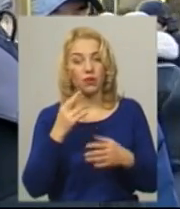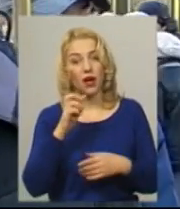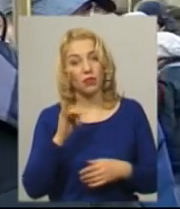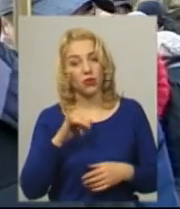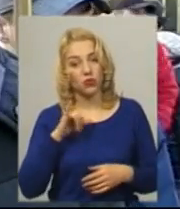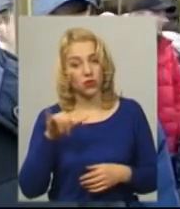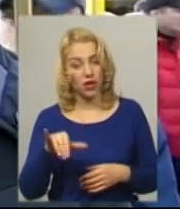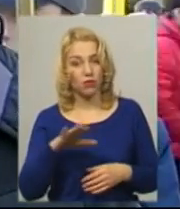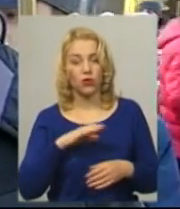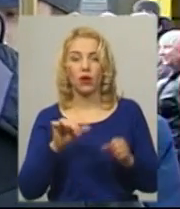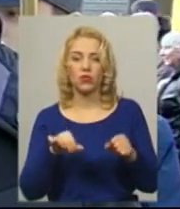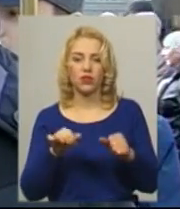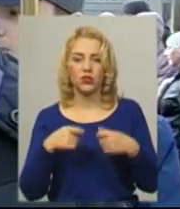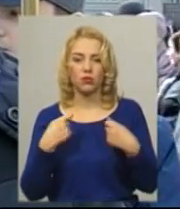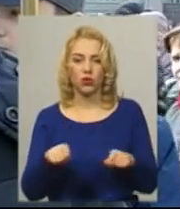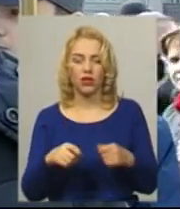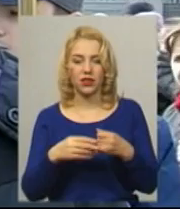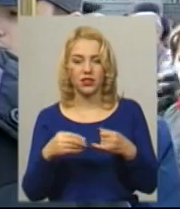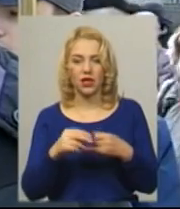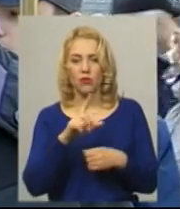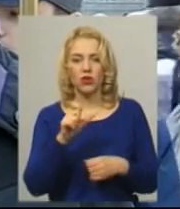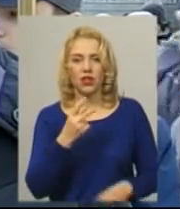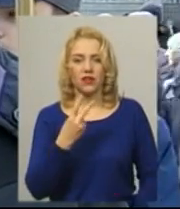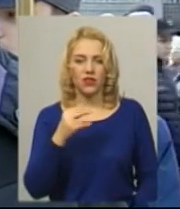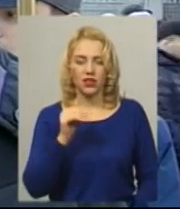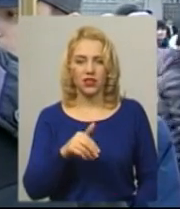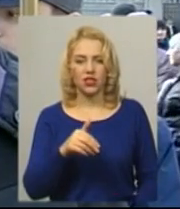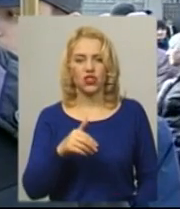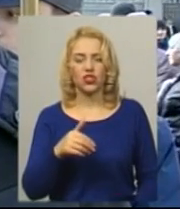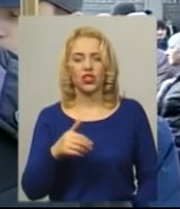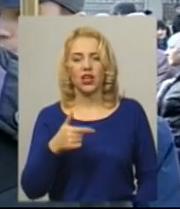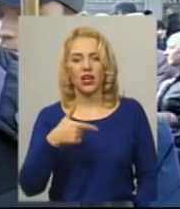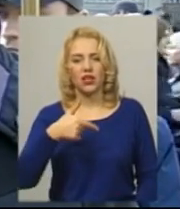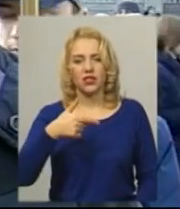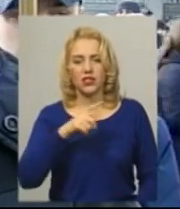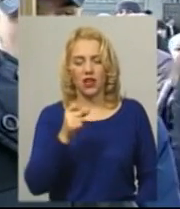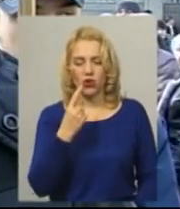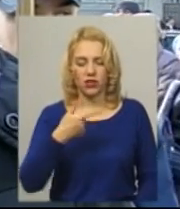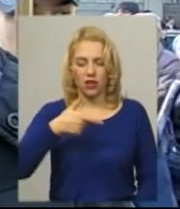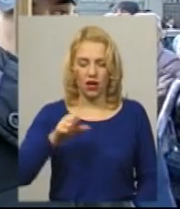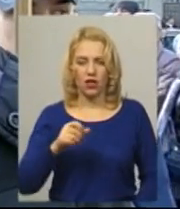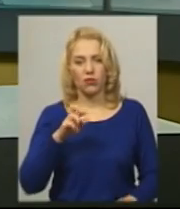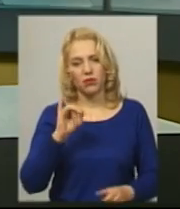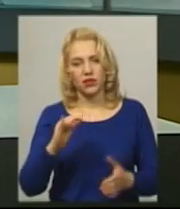можливість продати цю землю за 2 тисячі доларів за гектар, вона б заробила, може, 12 тисяч доларів.